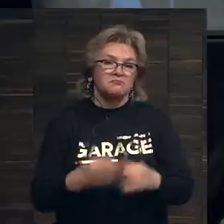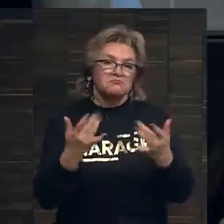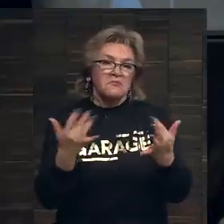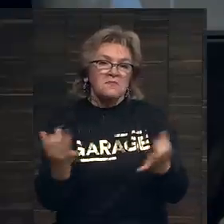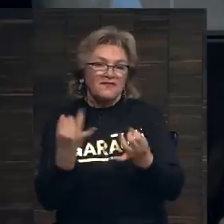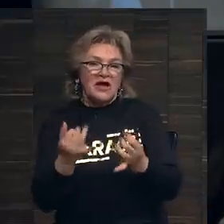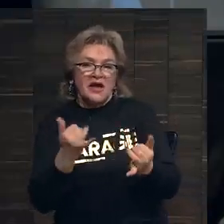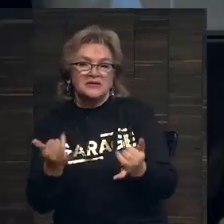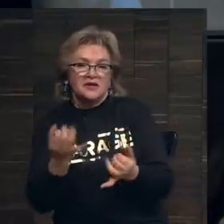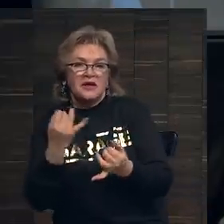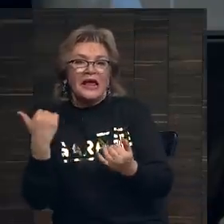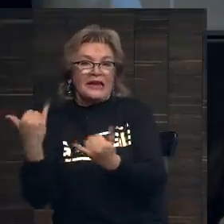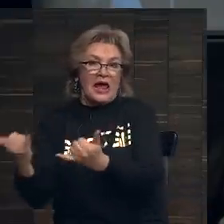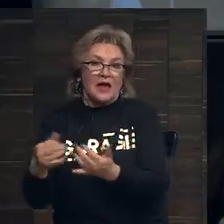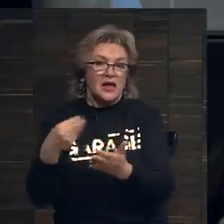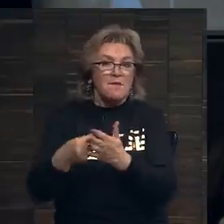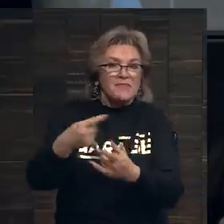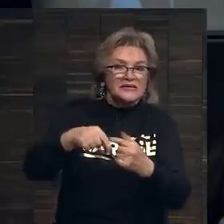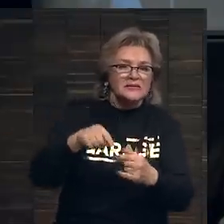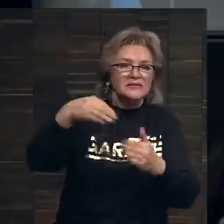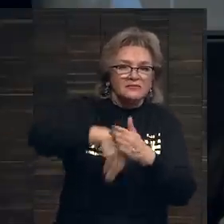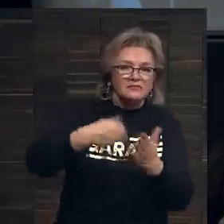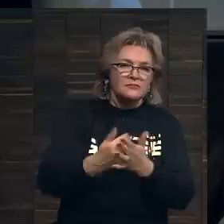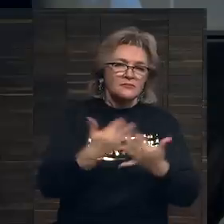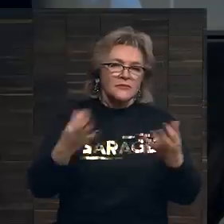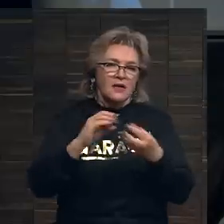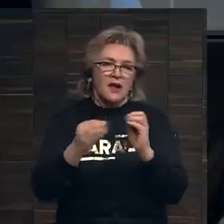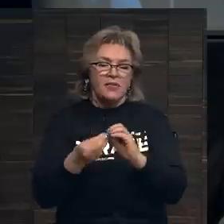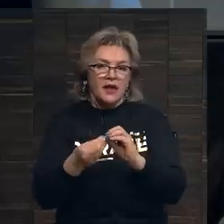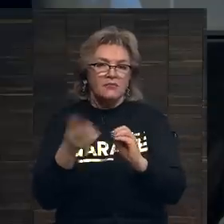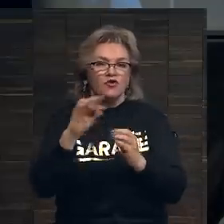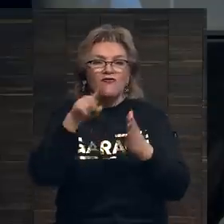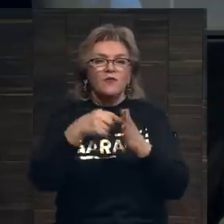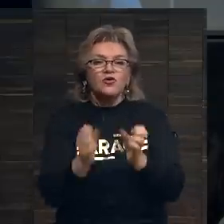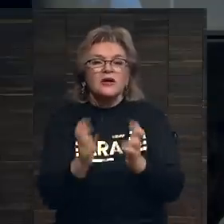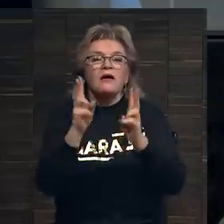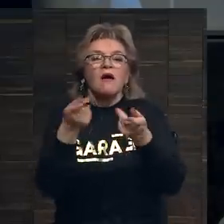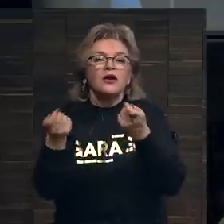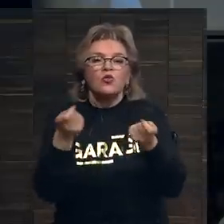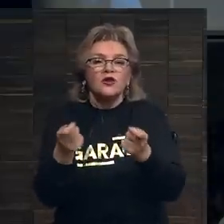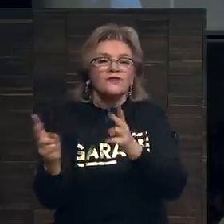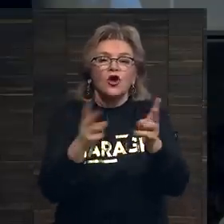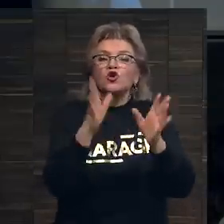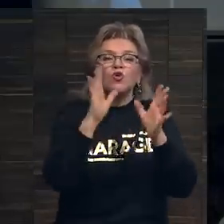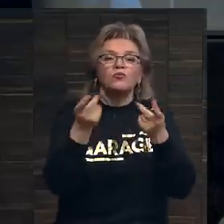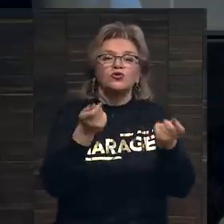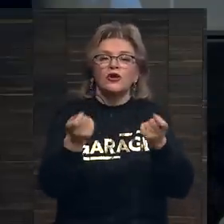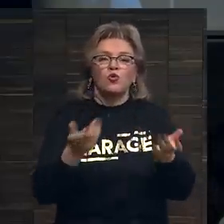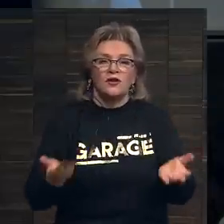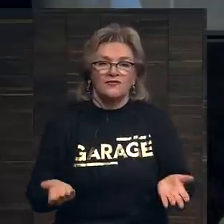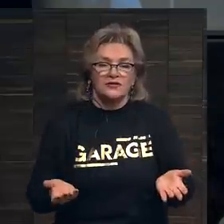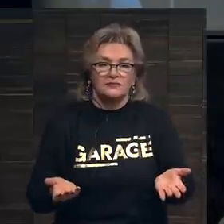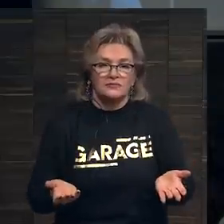привлекательно для бизнеса, но в этом есть масса проблем. Однако вопрос в том, как регулировать, кто будет регулировать.